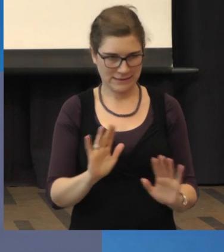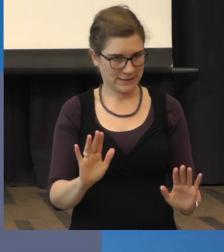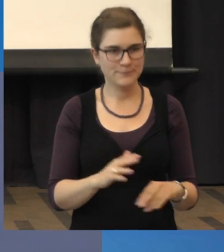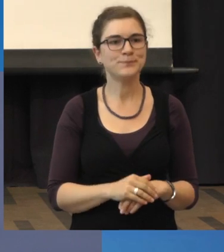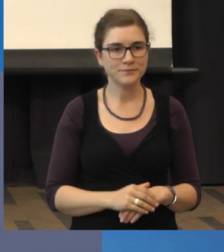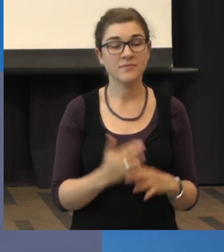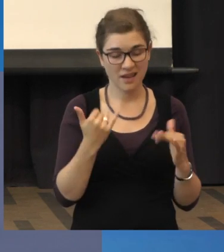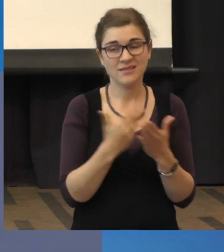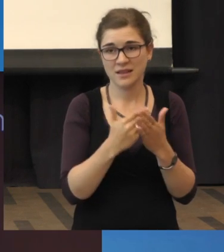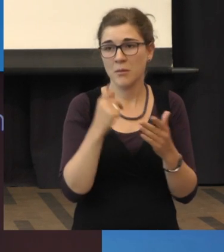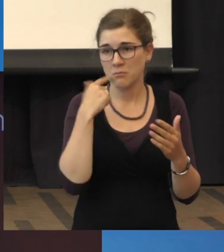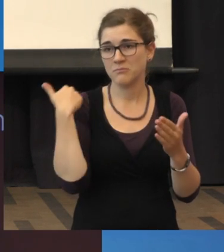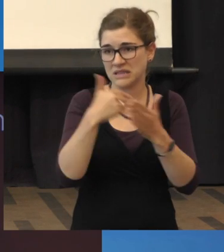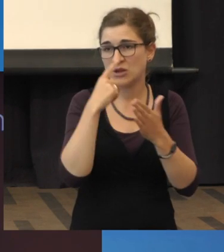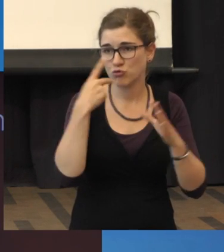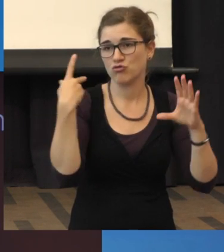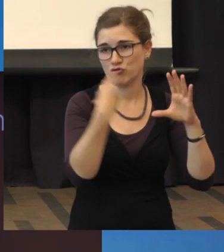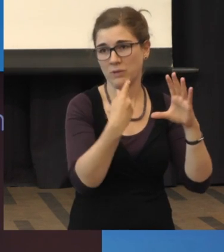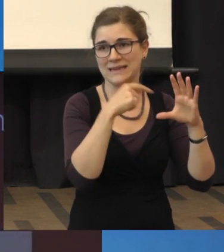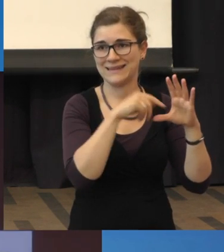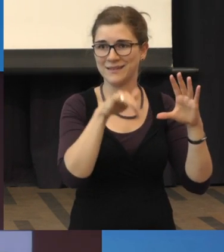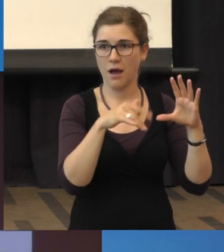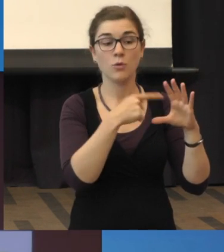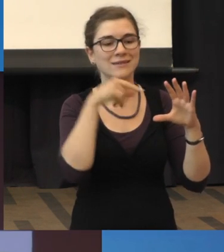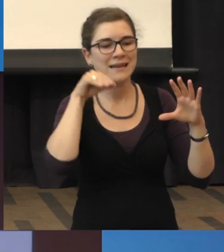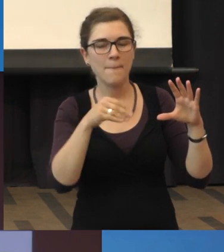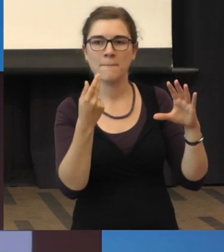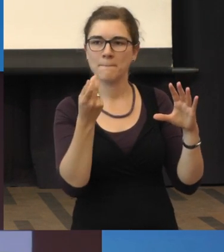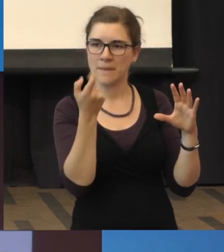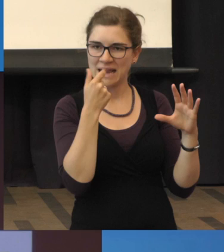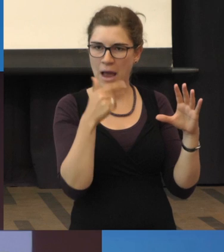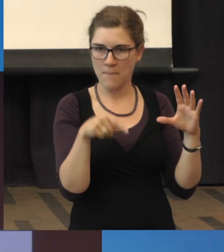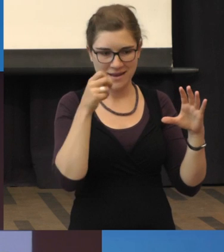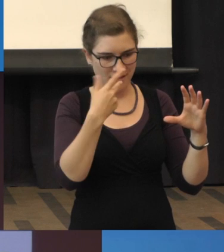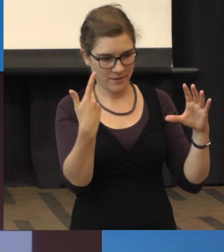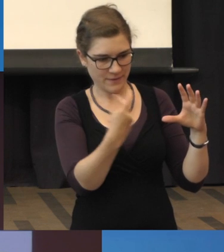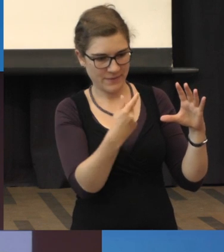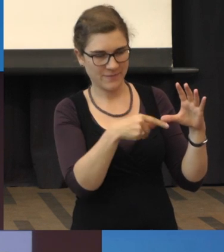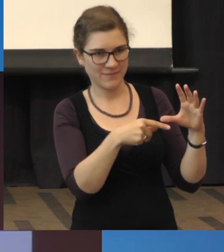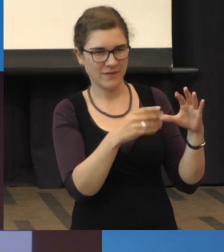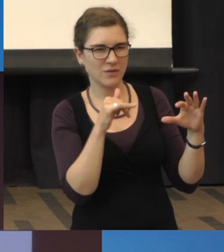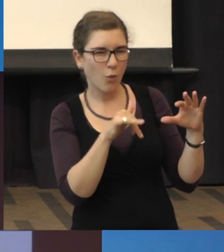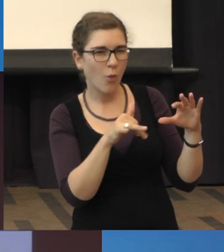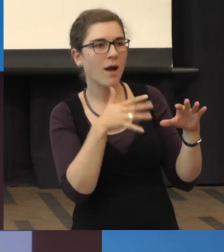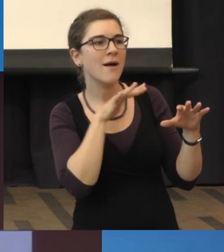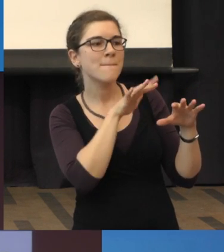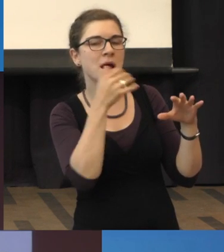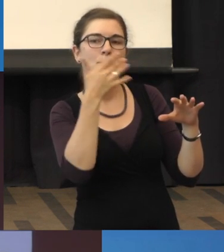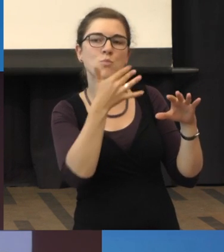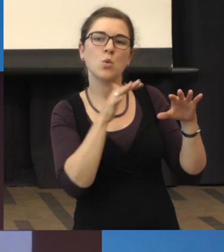So, und das Medikament, was man dann spritzt, das wirkt hauptsächlich gegen diese neuen Blutgefäße.